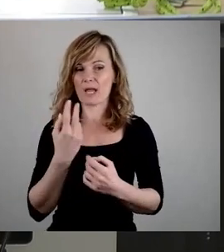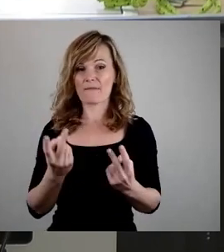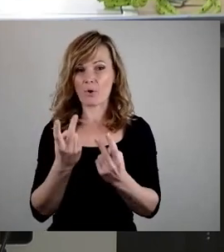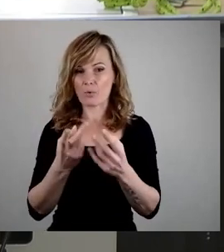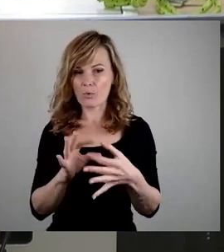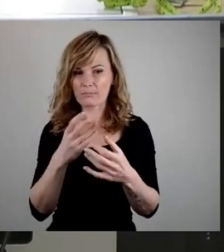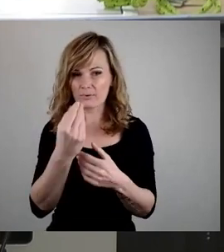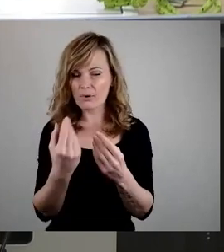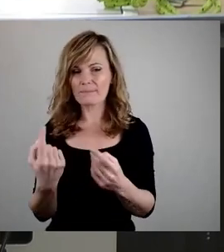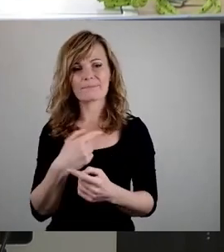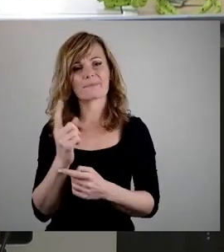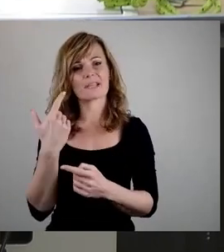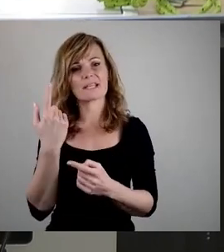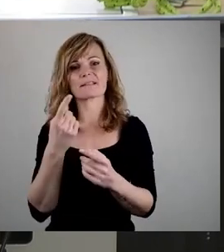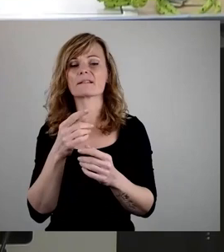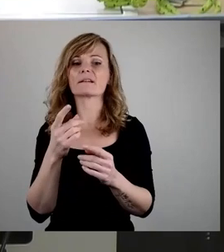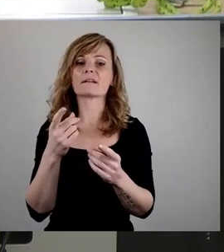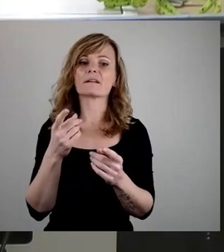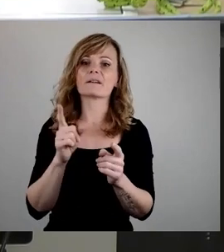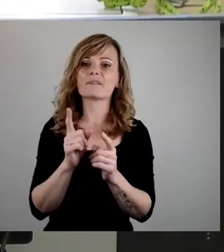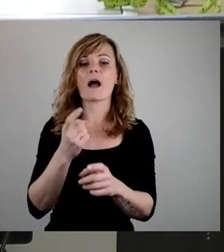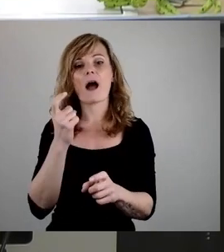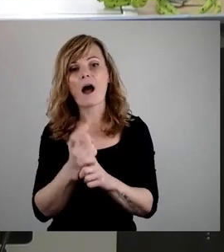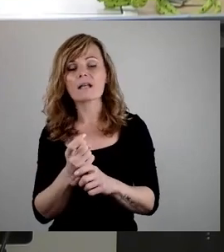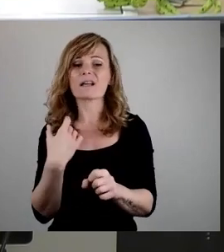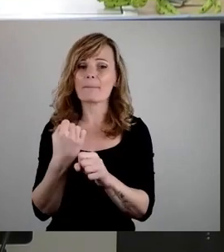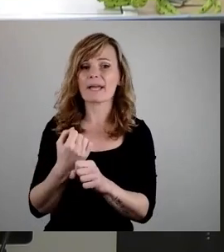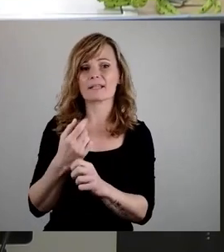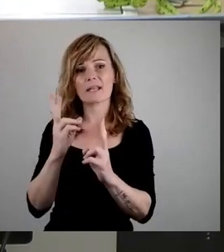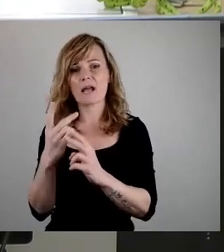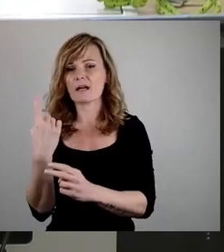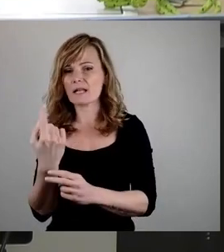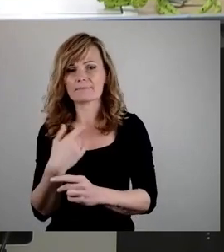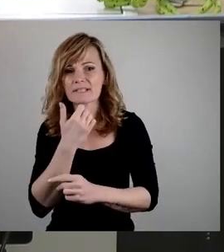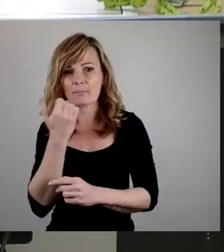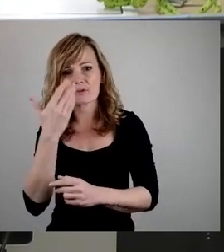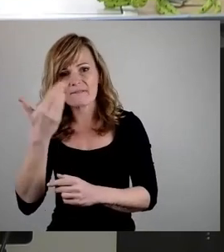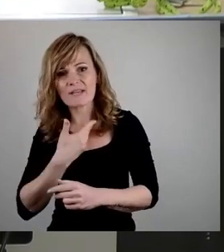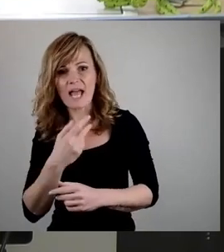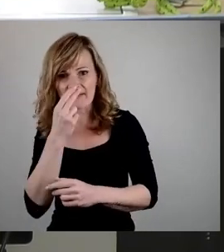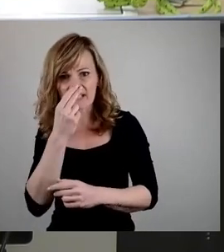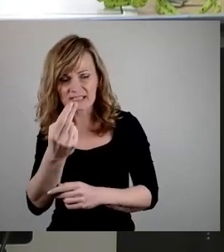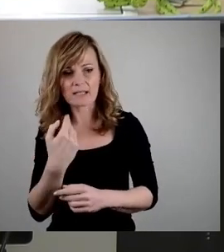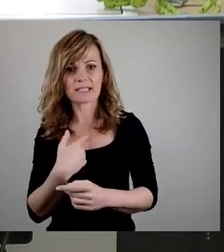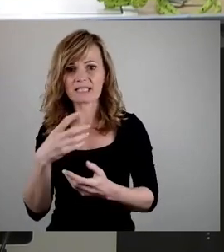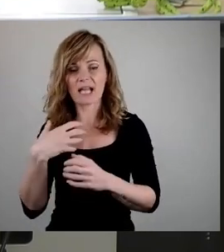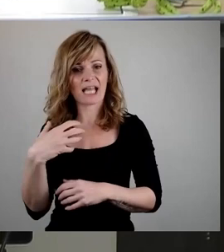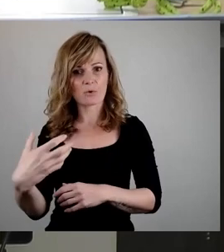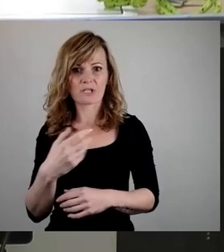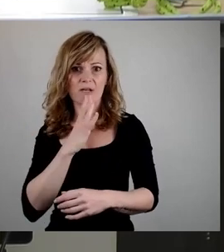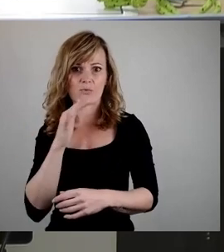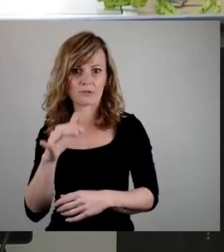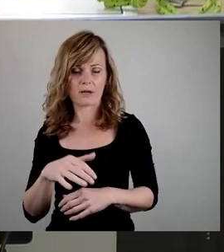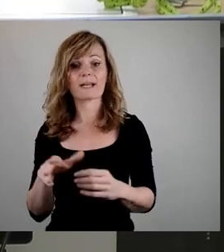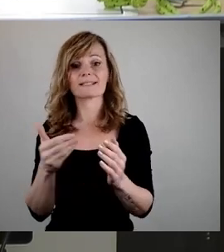wohlgemerkt nicht böser Wille oder Nachlässigkeit der hart arbeitenden Lehrer, sondern einfach den mangelnden Ressourcen geschuldet. Wir plädieren daher für